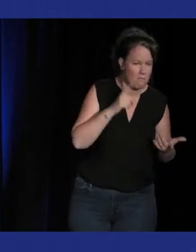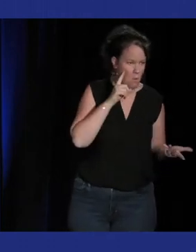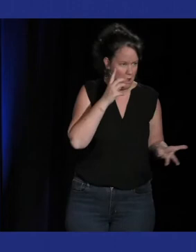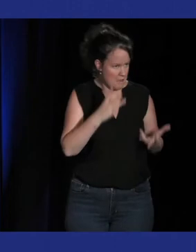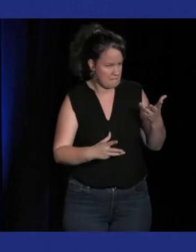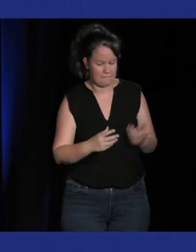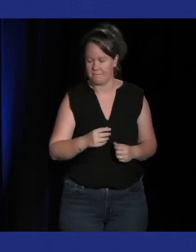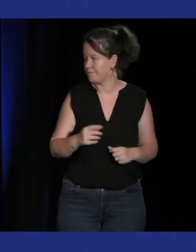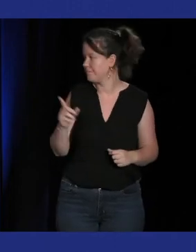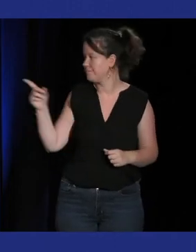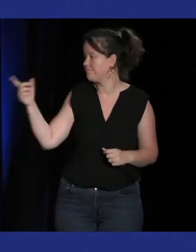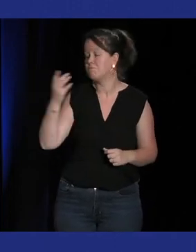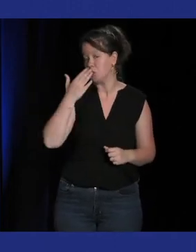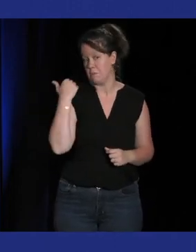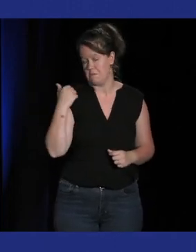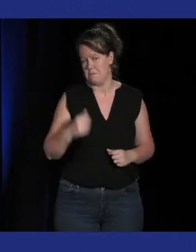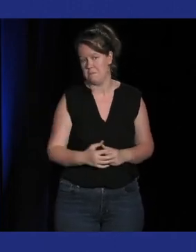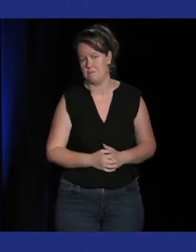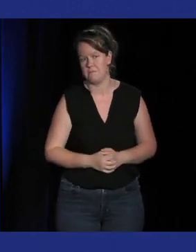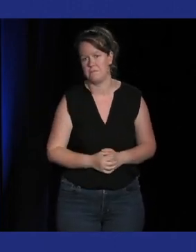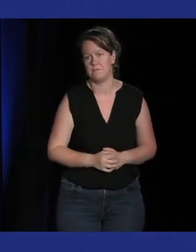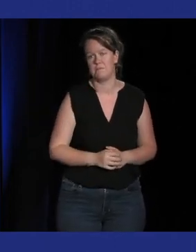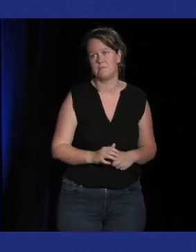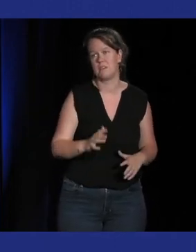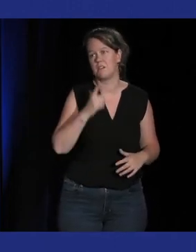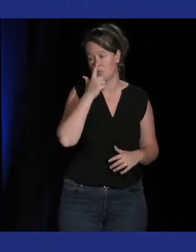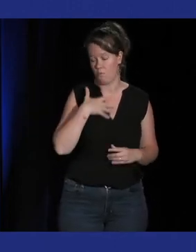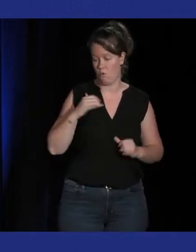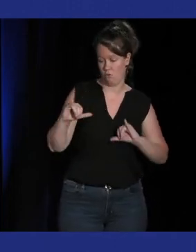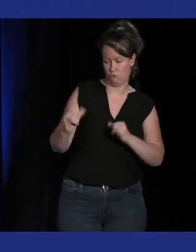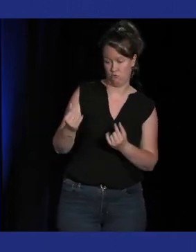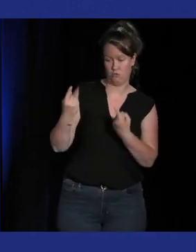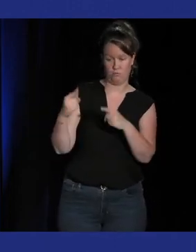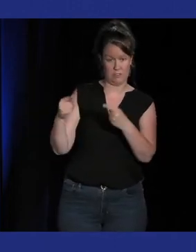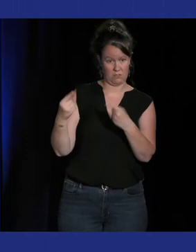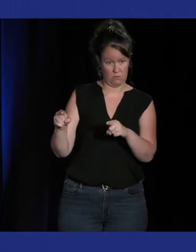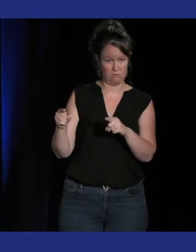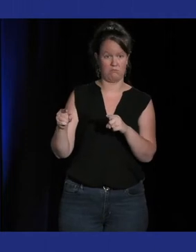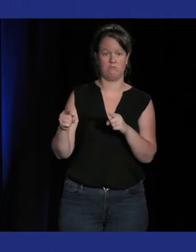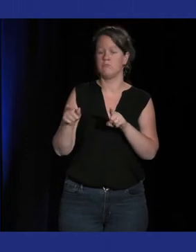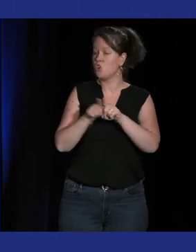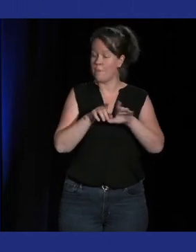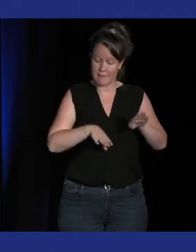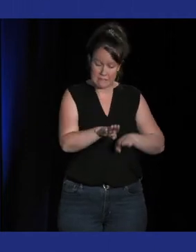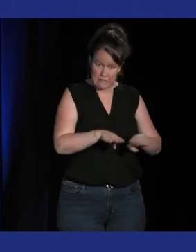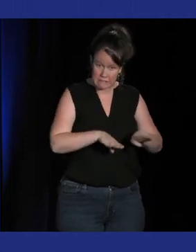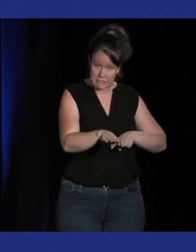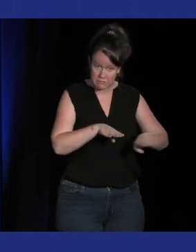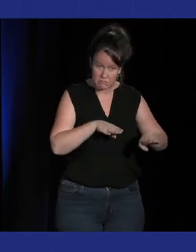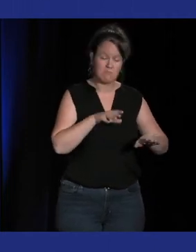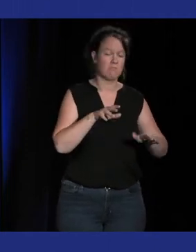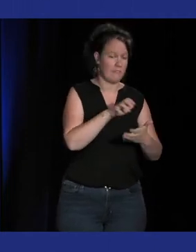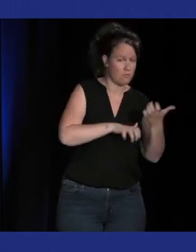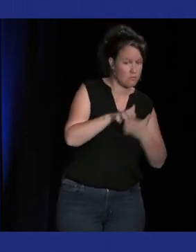maintenant dans les jeux musicaux il y a quand même deux penchants il y en a un où ça va être façon Guitar Hero ou D&S Revolution où on va suivre un rythme